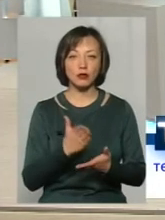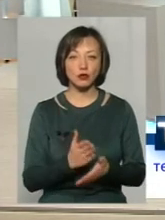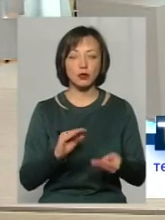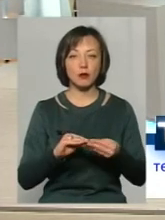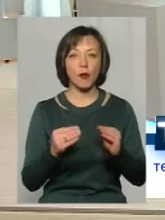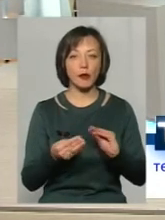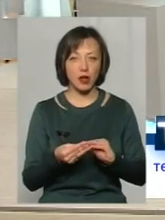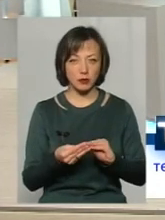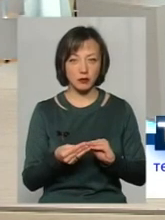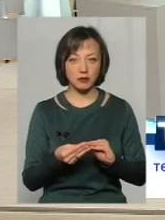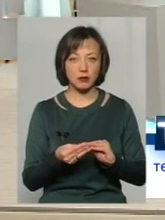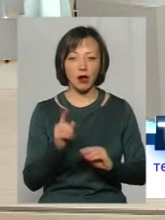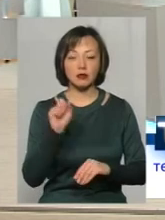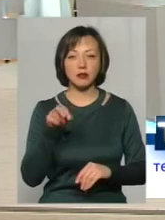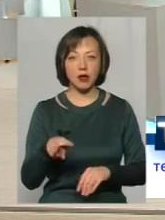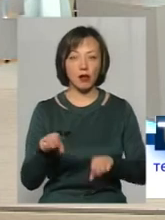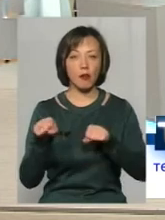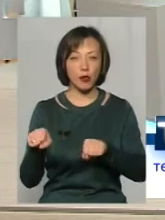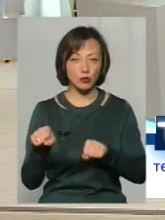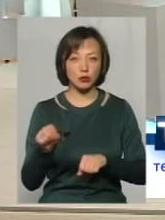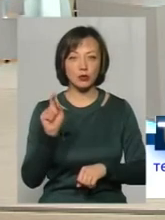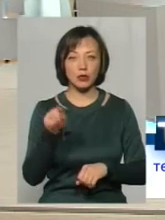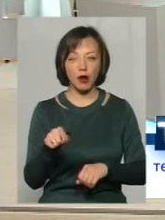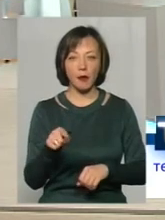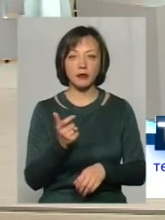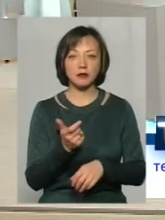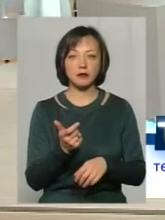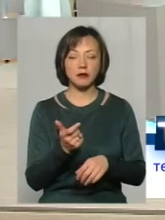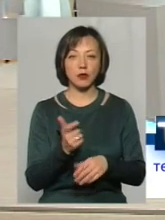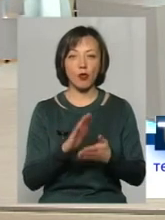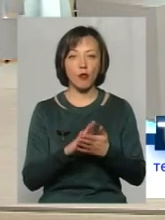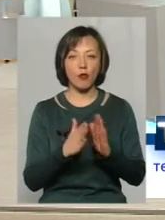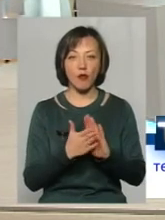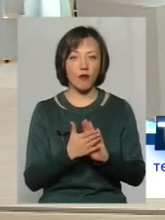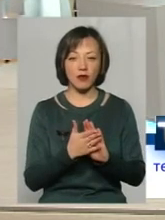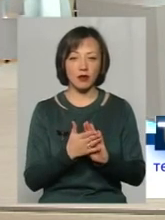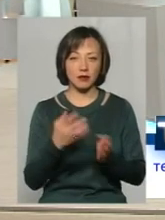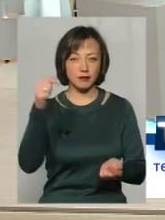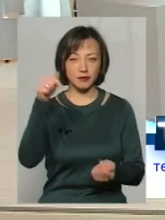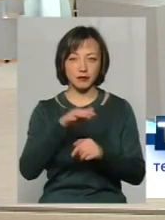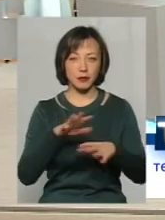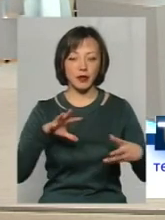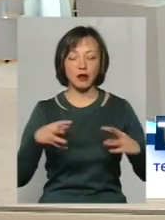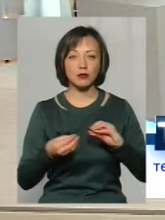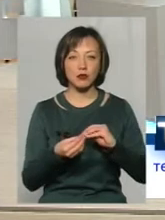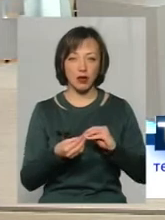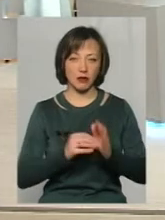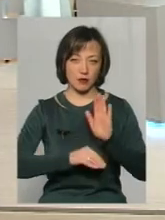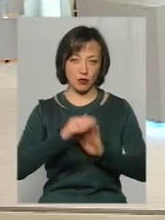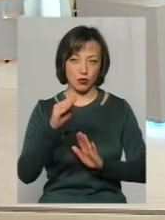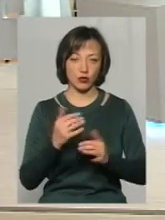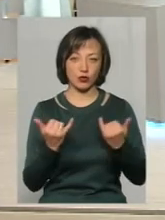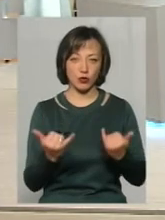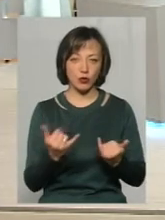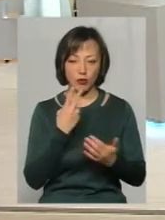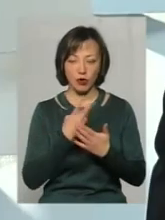проблема залу боксу, і там самі умови несприятливі для тих результатів, які